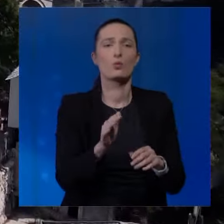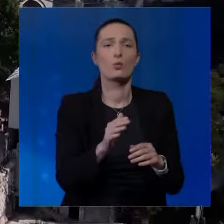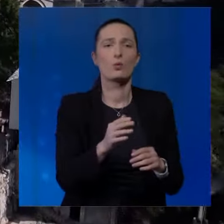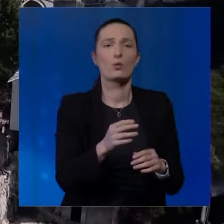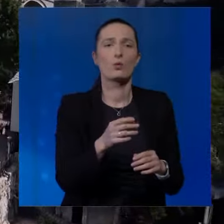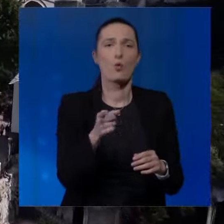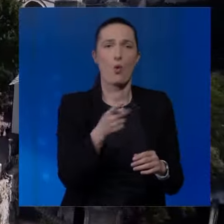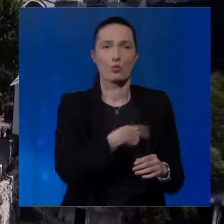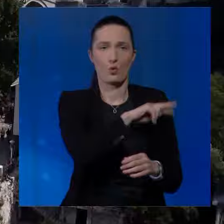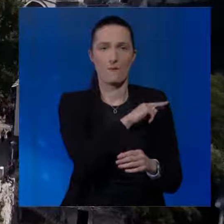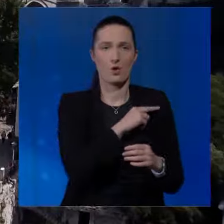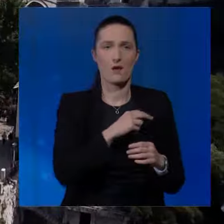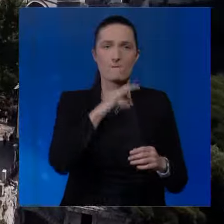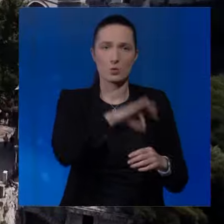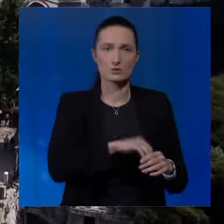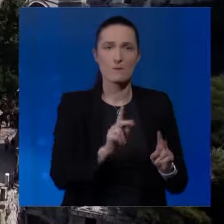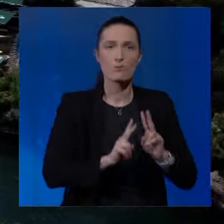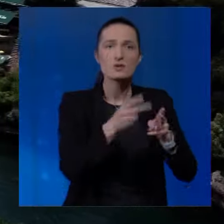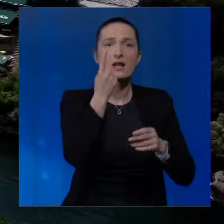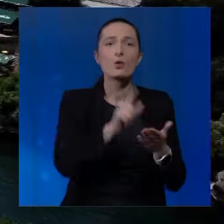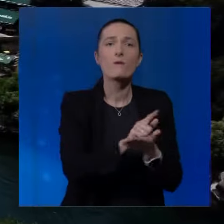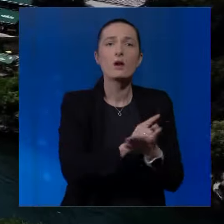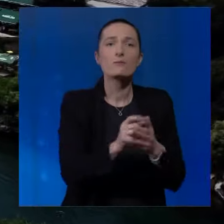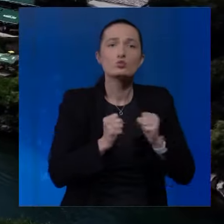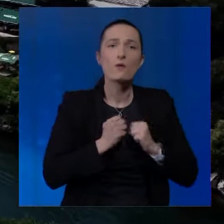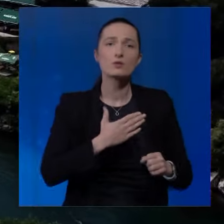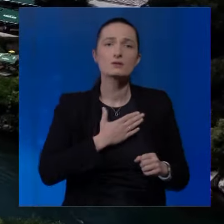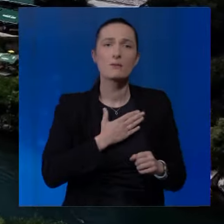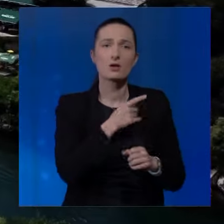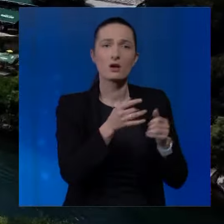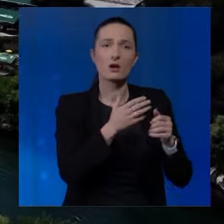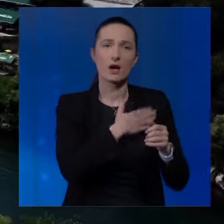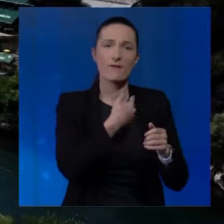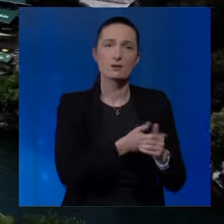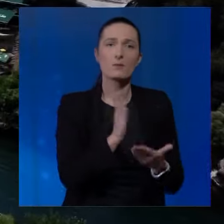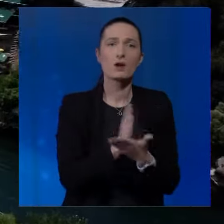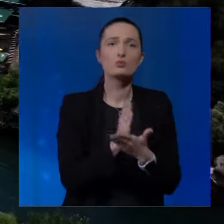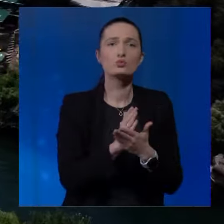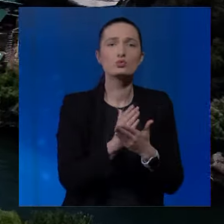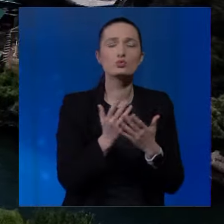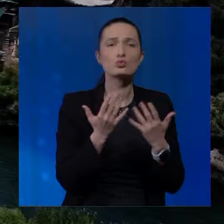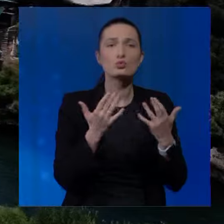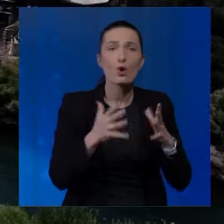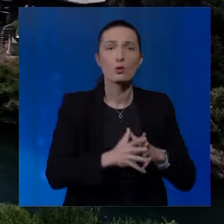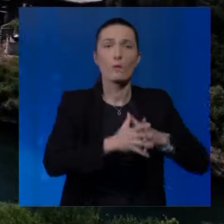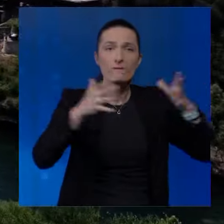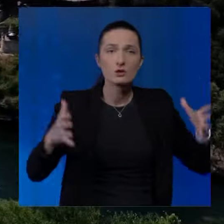Mostar je jedno vrijeme čuvao sebe zbog toga što su Hrvati bili većinski